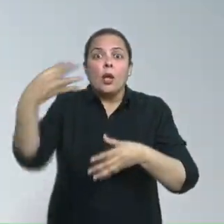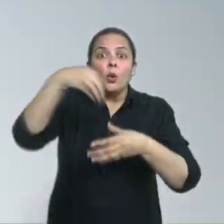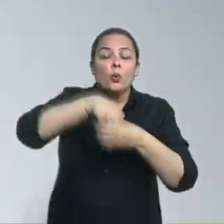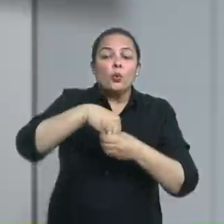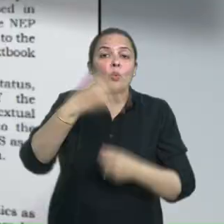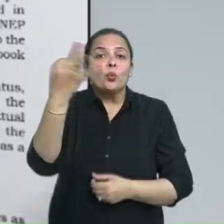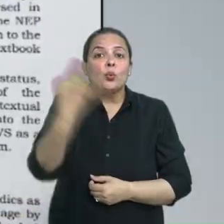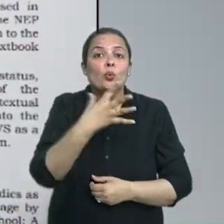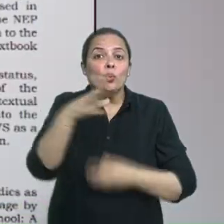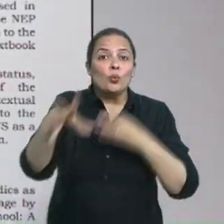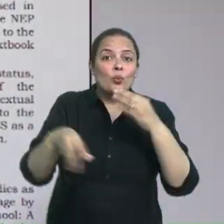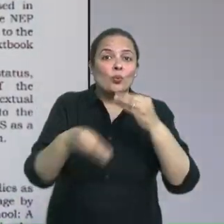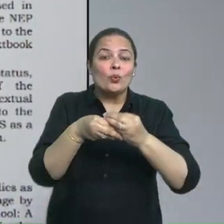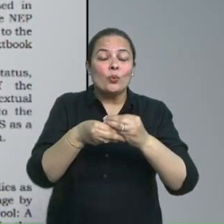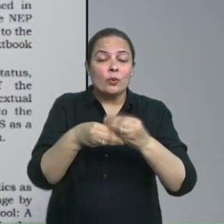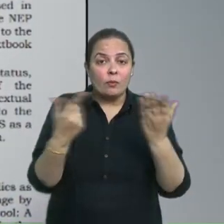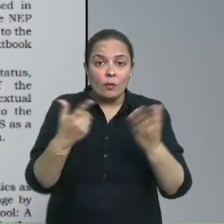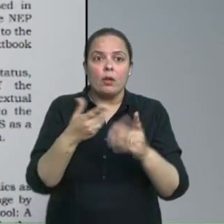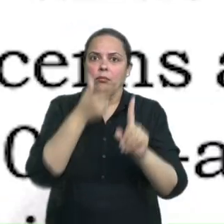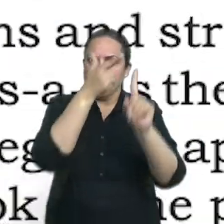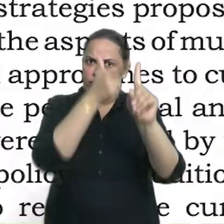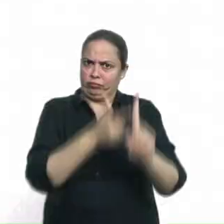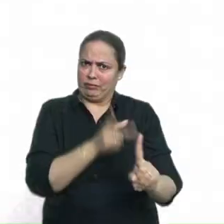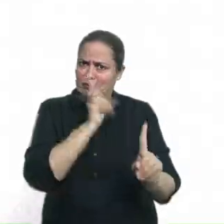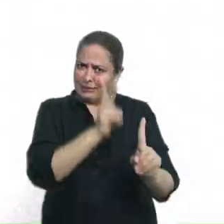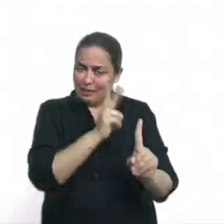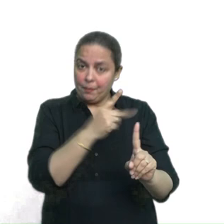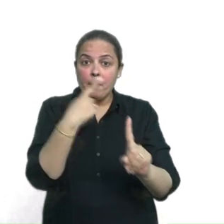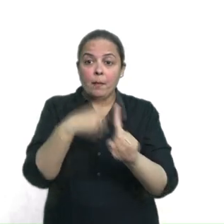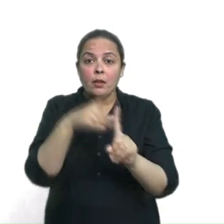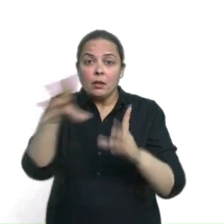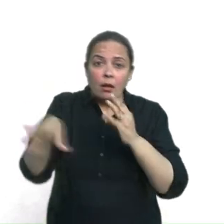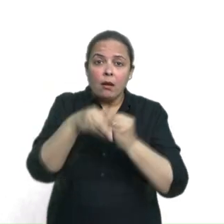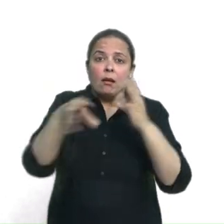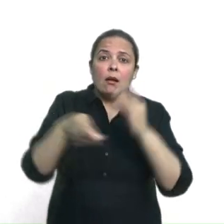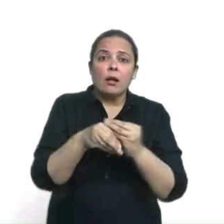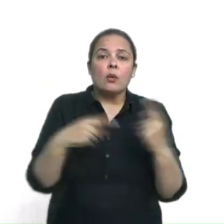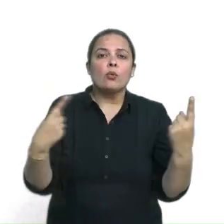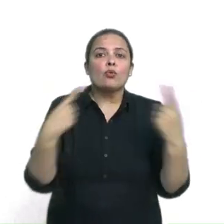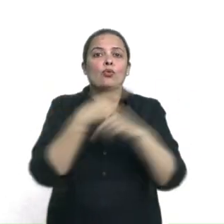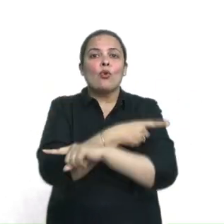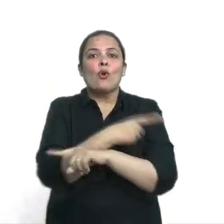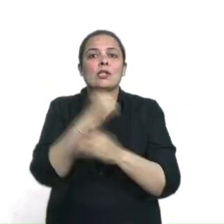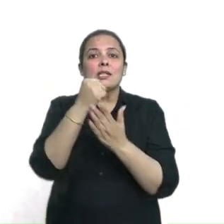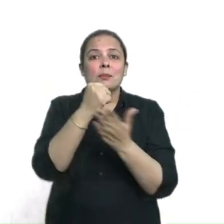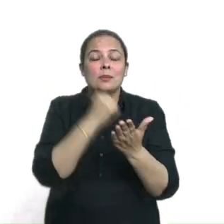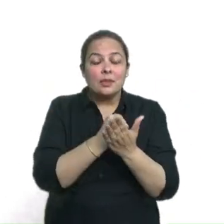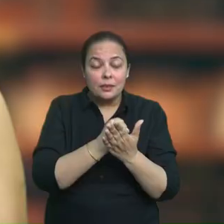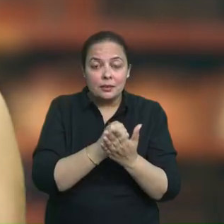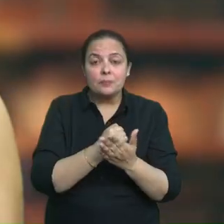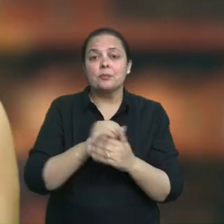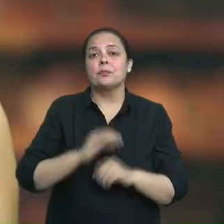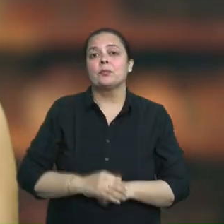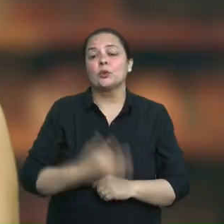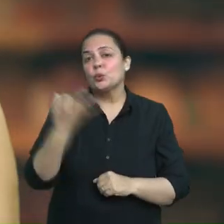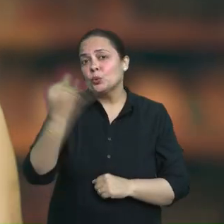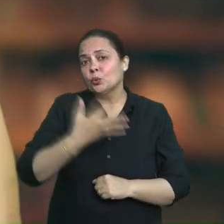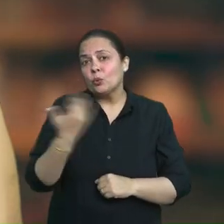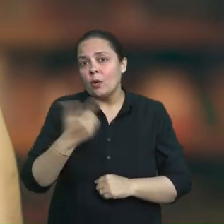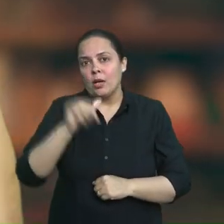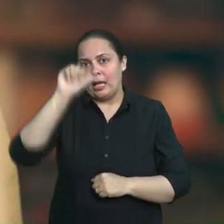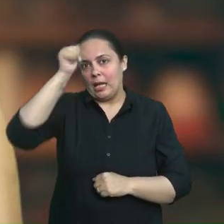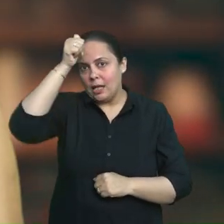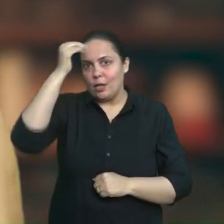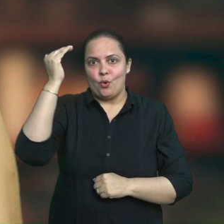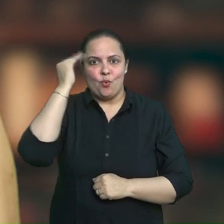असपश्ट धारनाओं को उजागर किया है जिसकी नीती निर्माताओं से लेकर नीचले स्तर पर